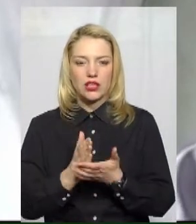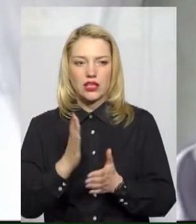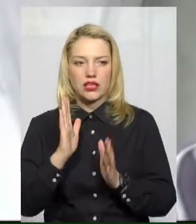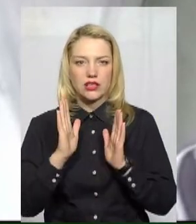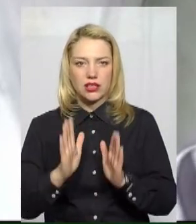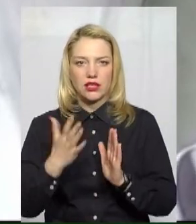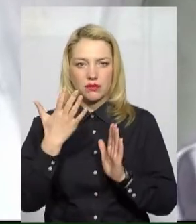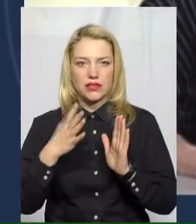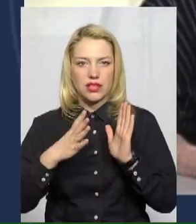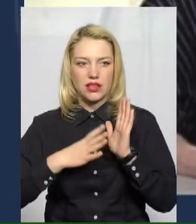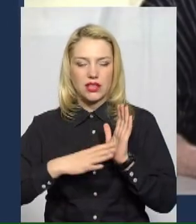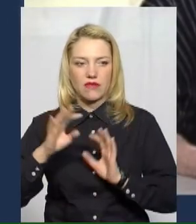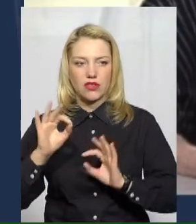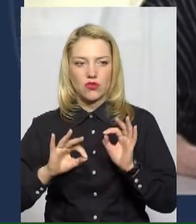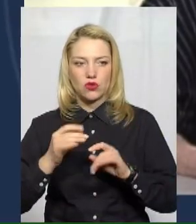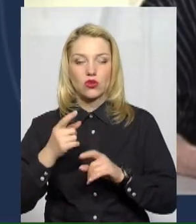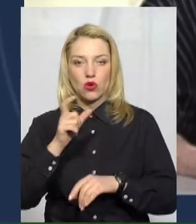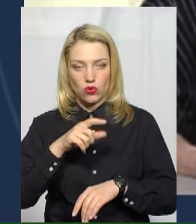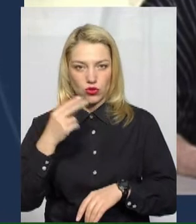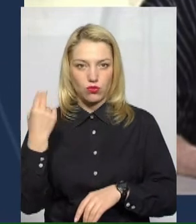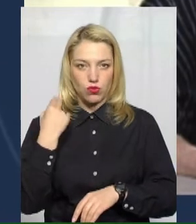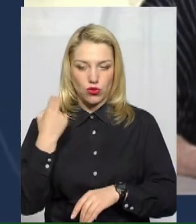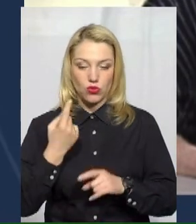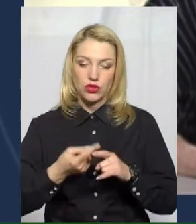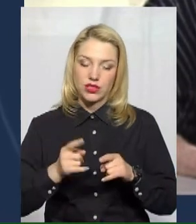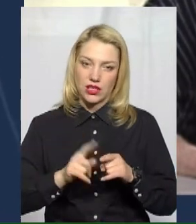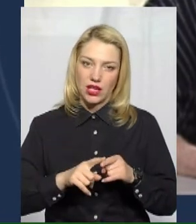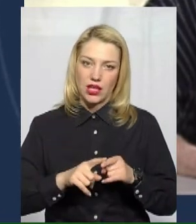Більше боргують юридичні особи чи фізичні?